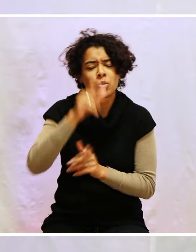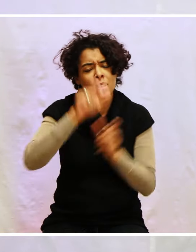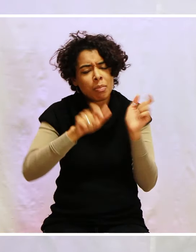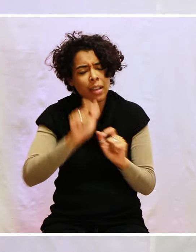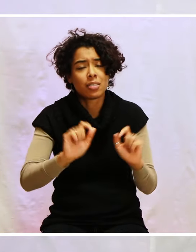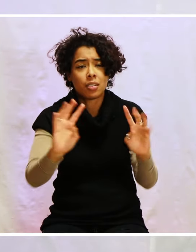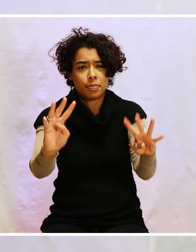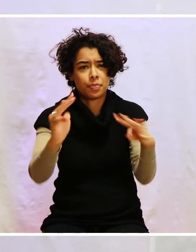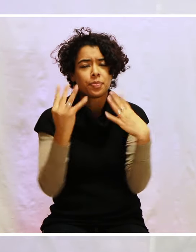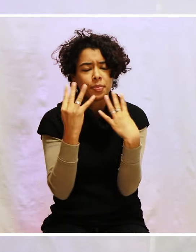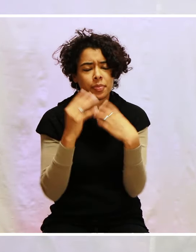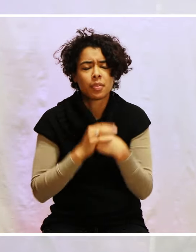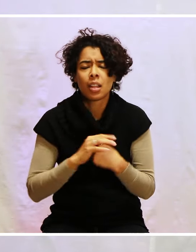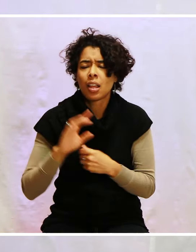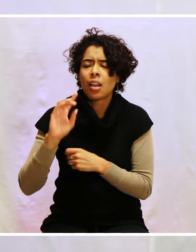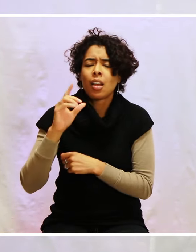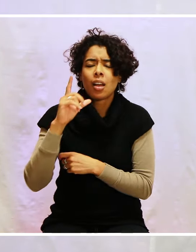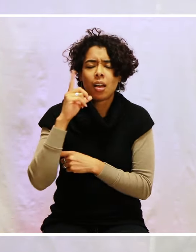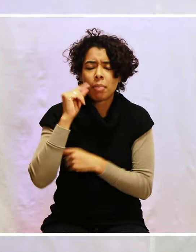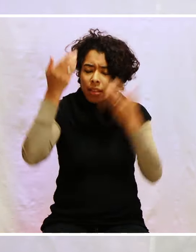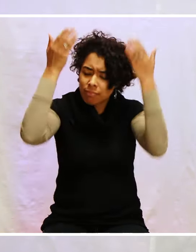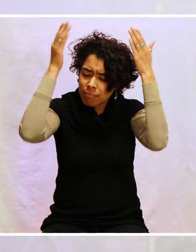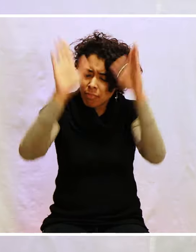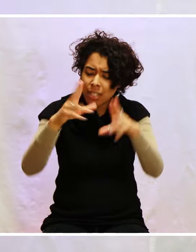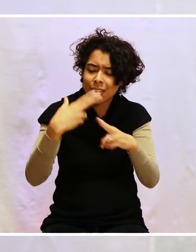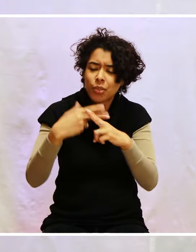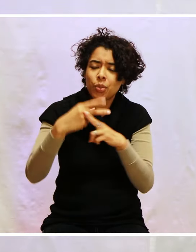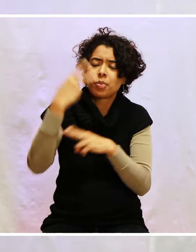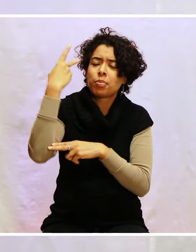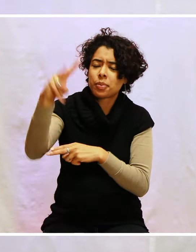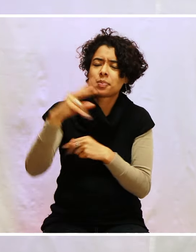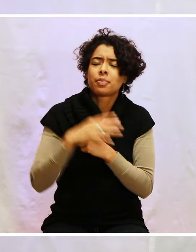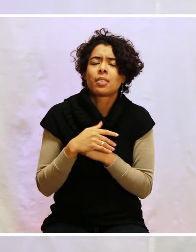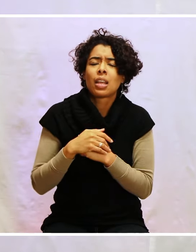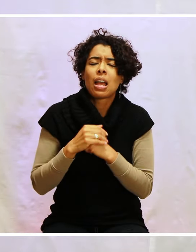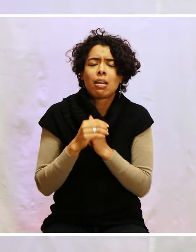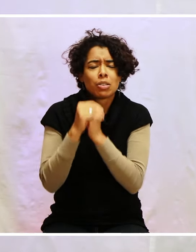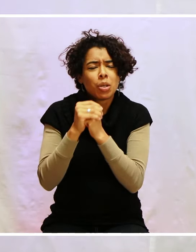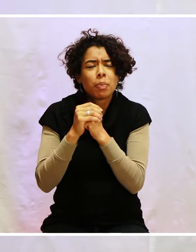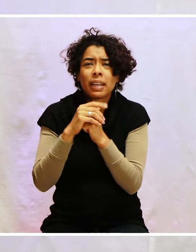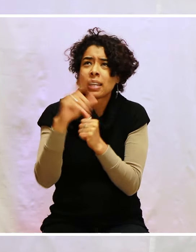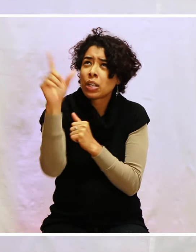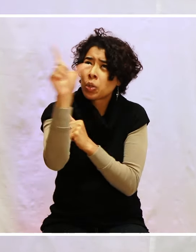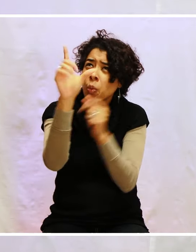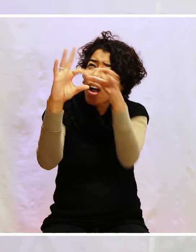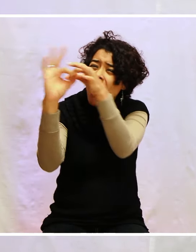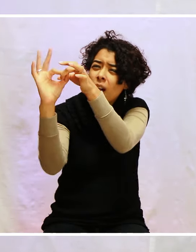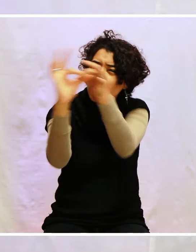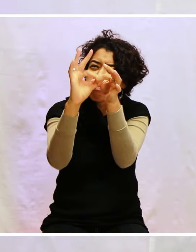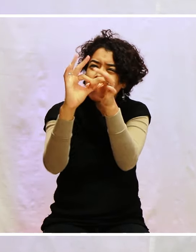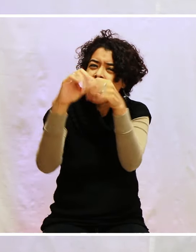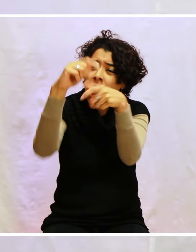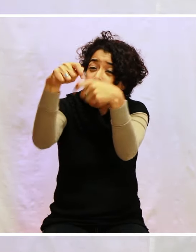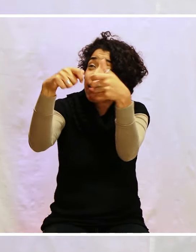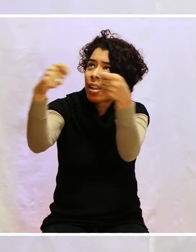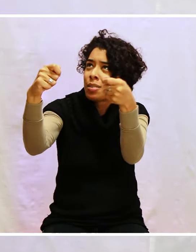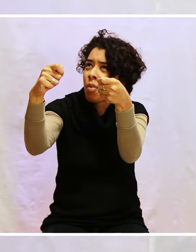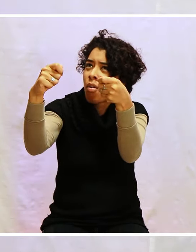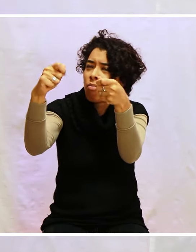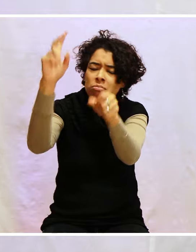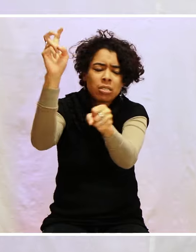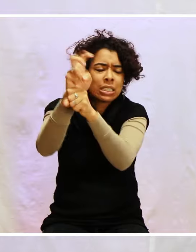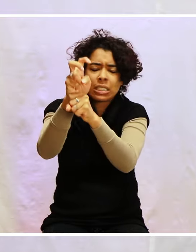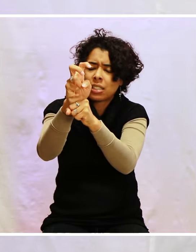matin. Père, je l'ai béni en ton nom. Et je te prie mon Dieu pour que cet attachement qui est entre toi et eux aujourd'hui par ton esprit et par ton sang,